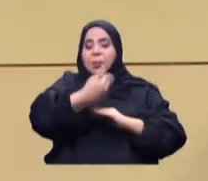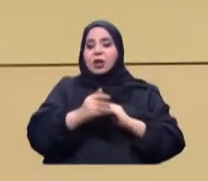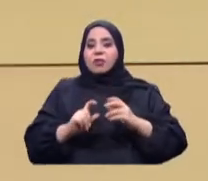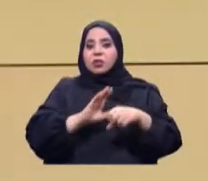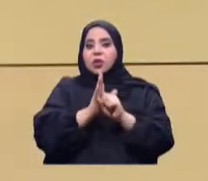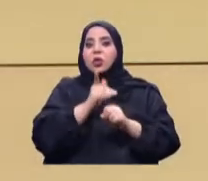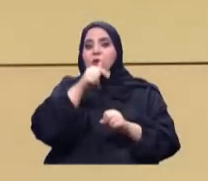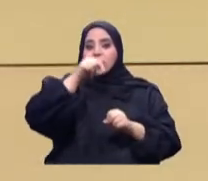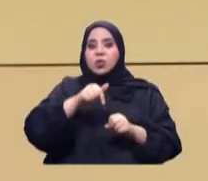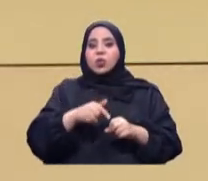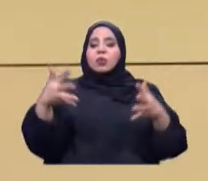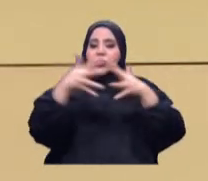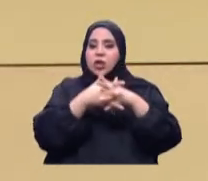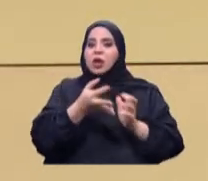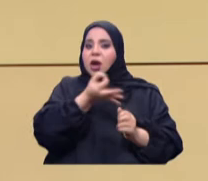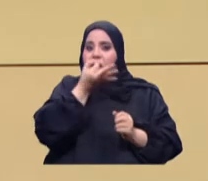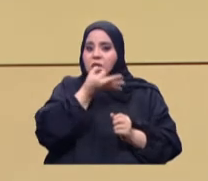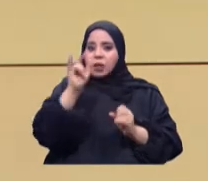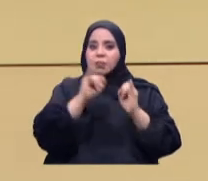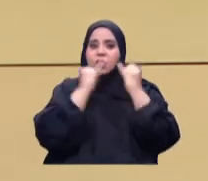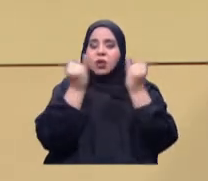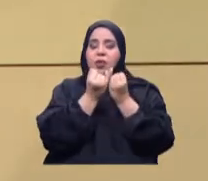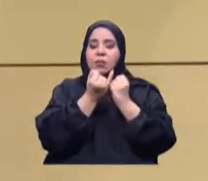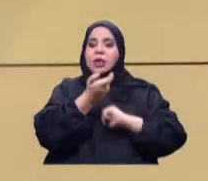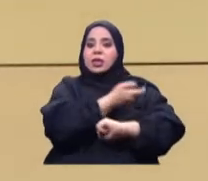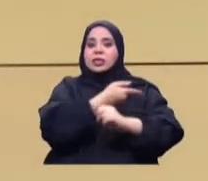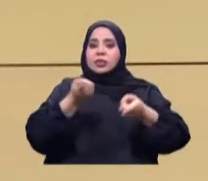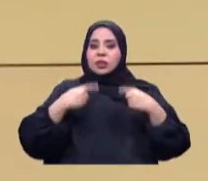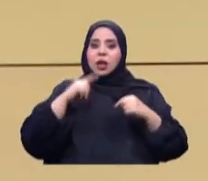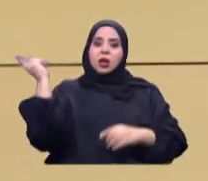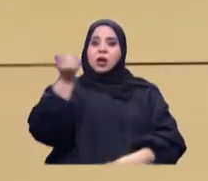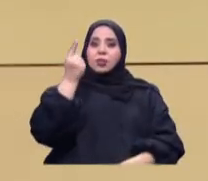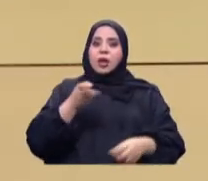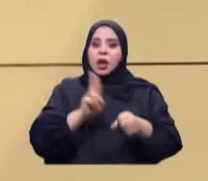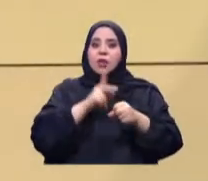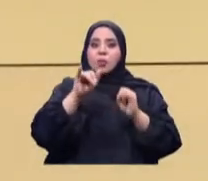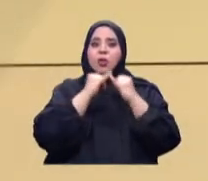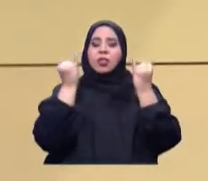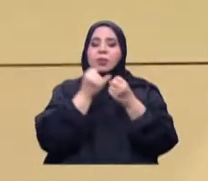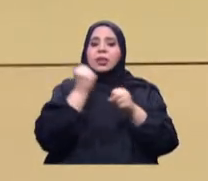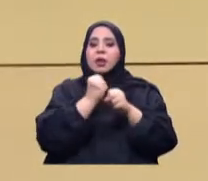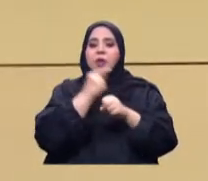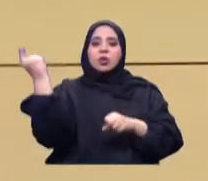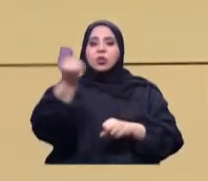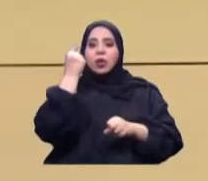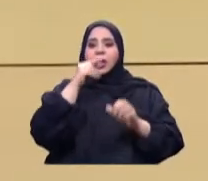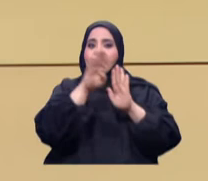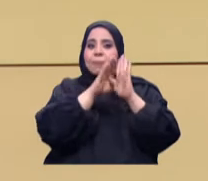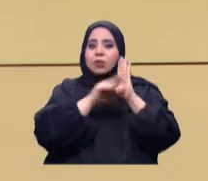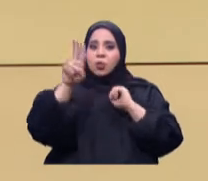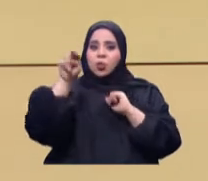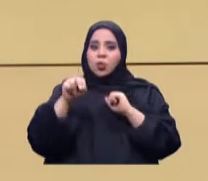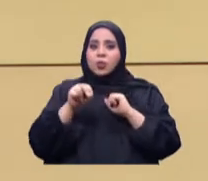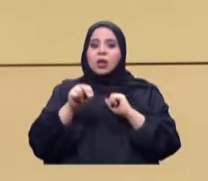بمشاركة متحدثين من منظمة الصحة العالمية ومنظمة العمل الدولية وبرنامج الأمم المتحدة الإنمائي